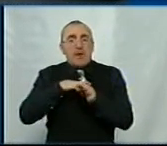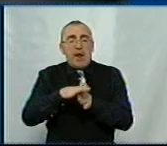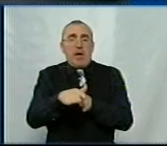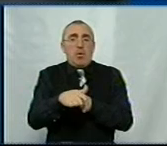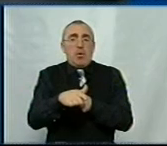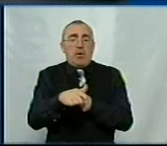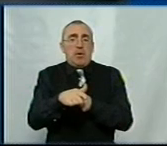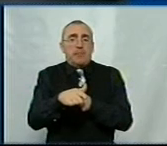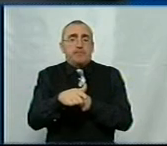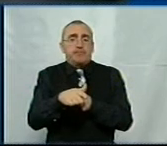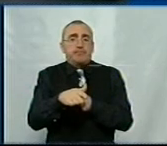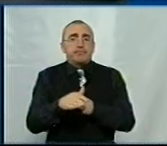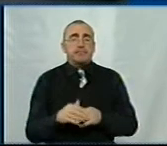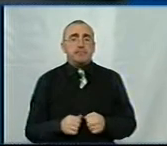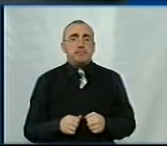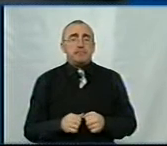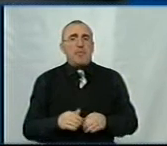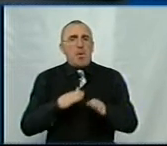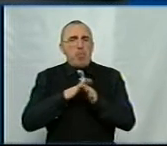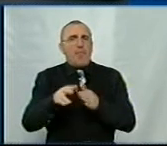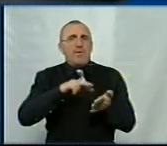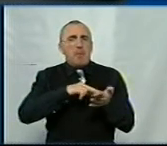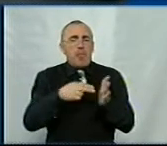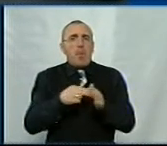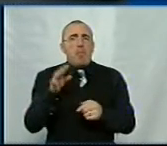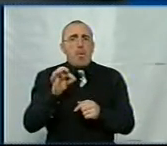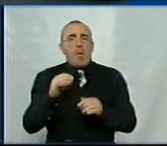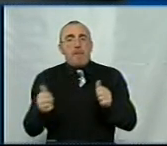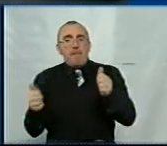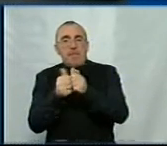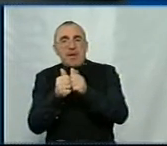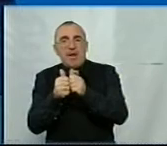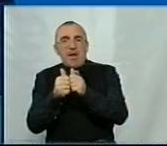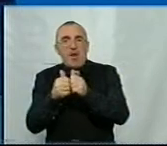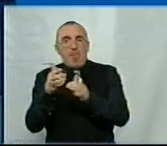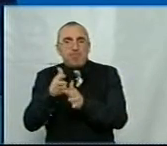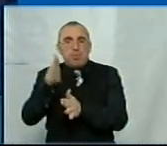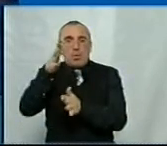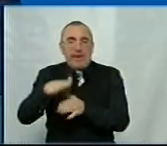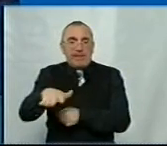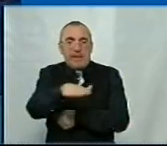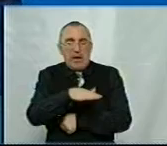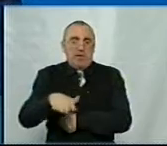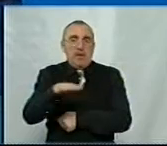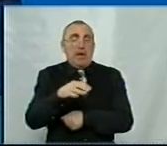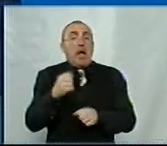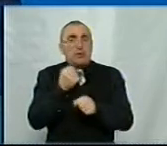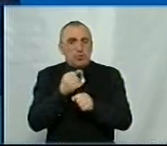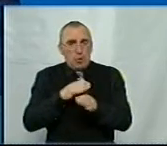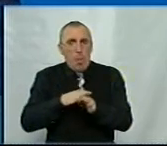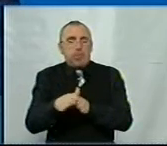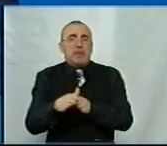повний план по прибудинковій території, але разом з тим зробити